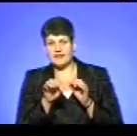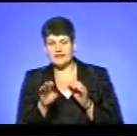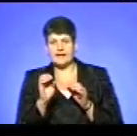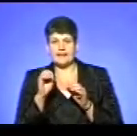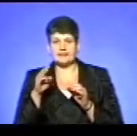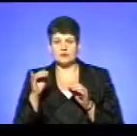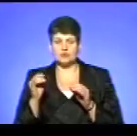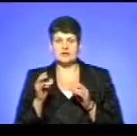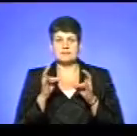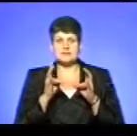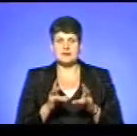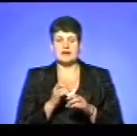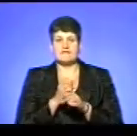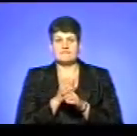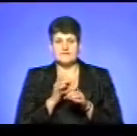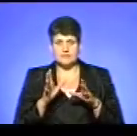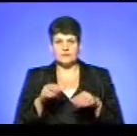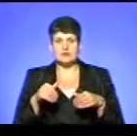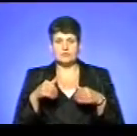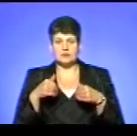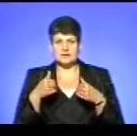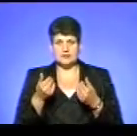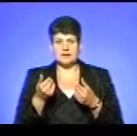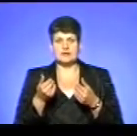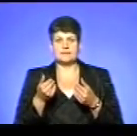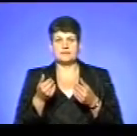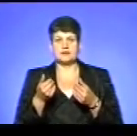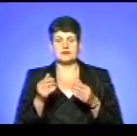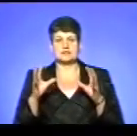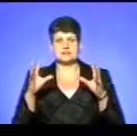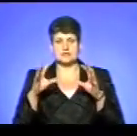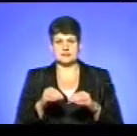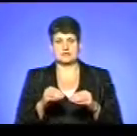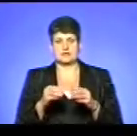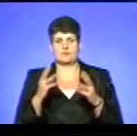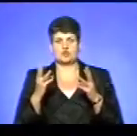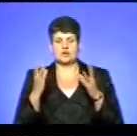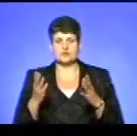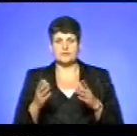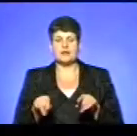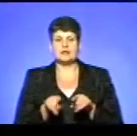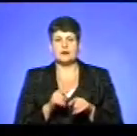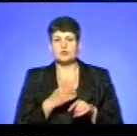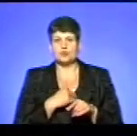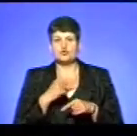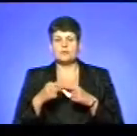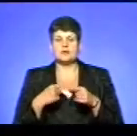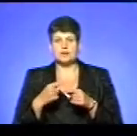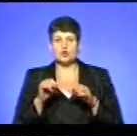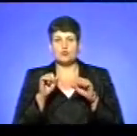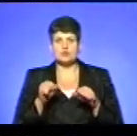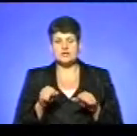небезпека вибуху. Вони подали відповідні вогнегаційні засоби і загасили цю пожежу. І також хочу перейти до можливих